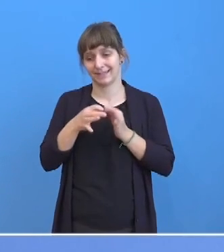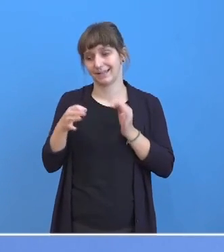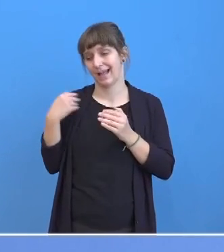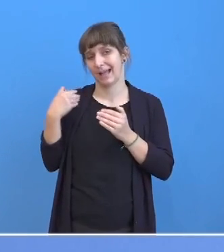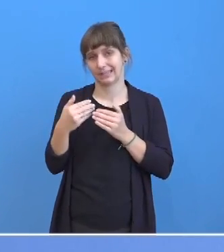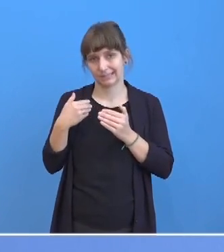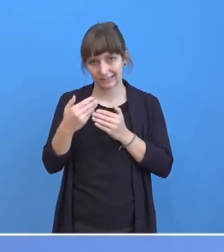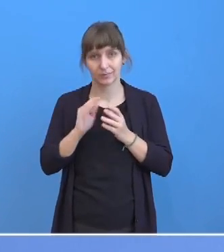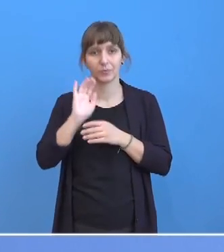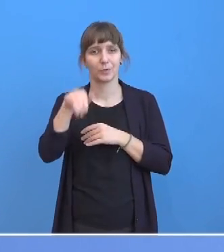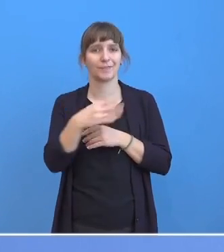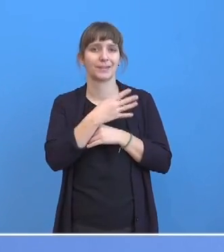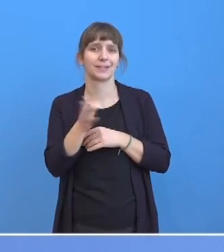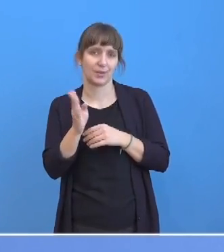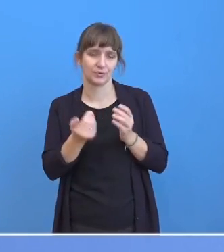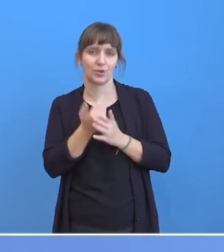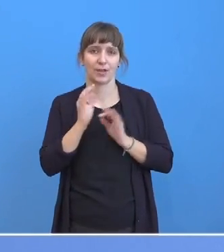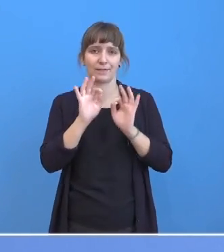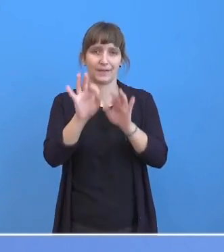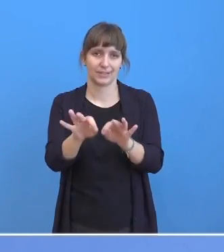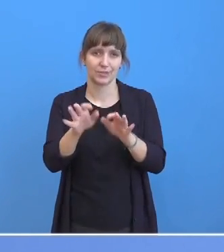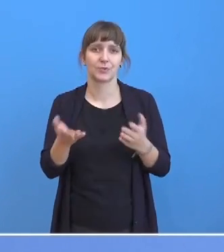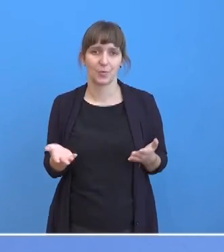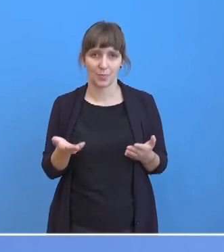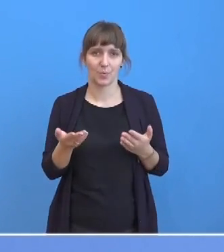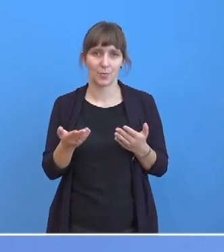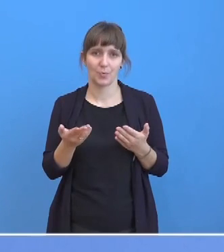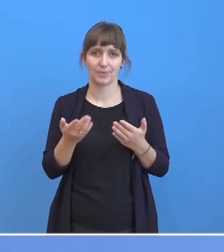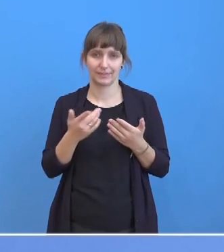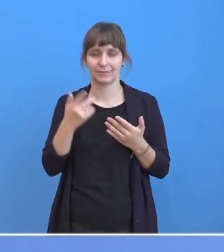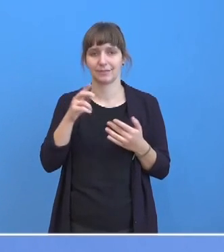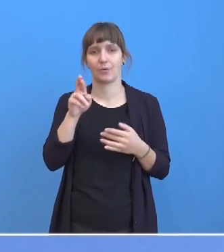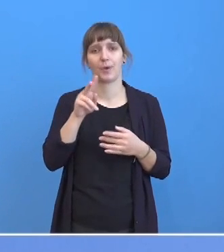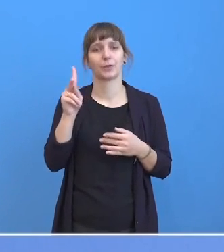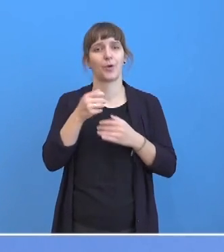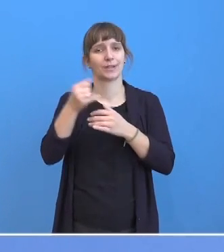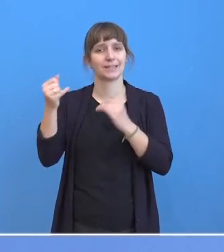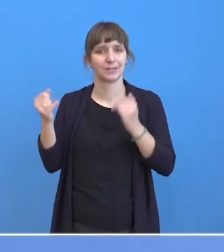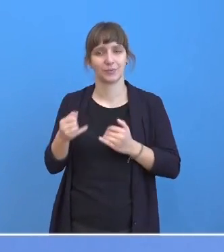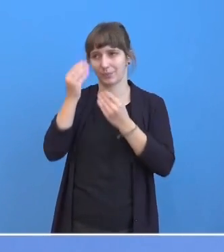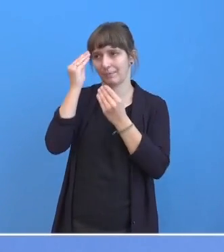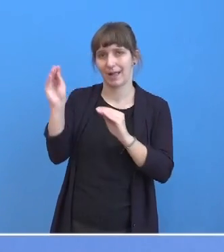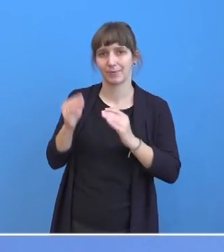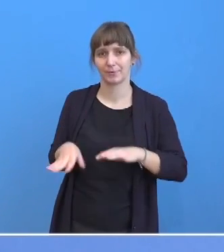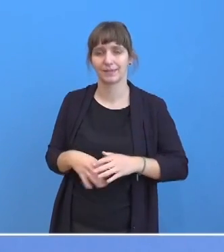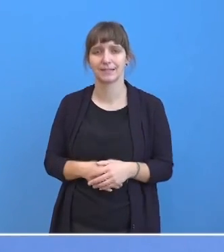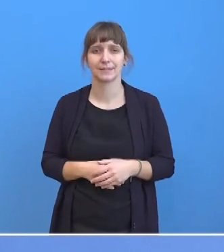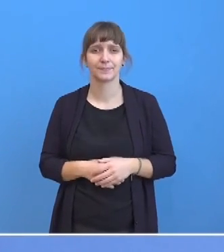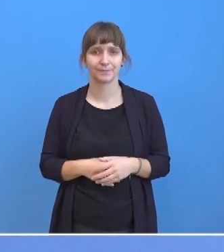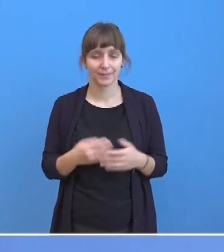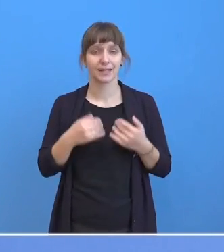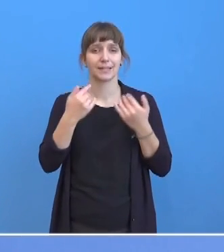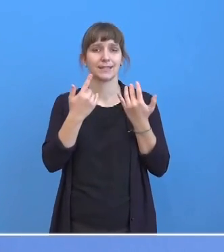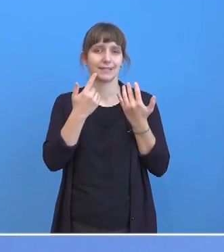mehr als 4.000 Neuinfektionen an das Robert-Koch-Institut gemeldet. In den letzten sieben